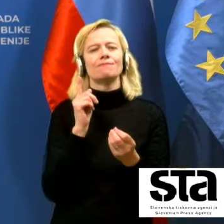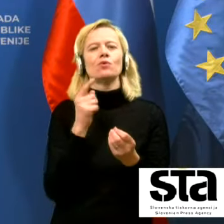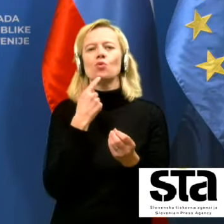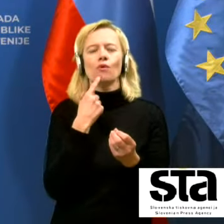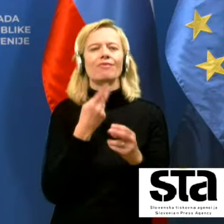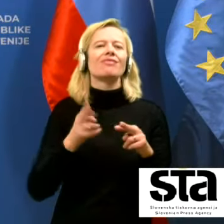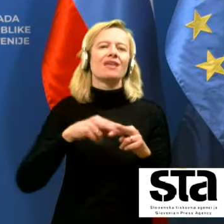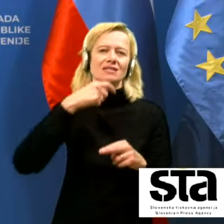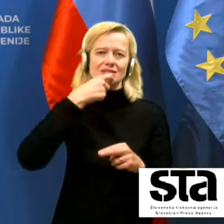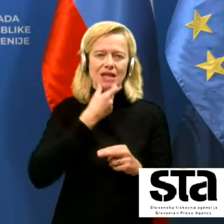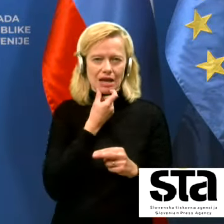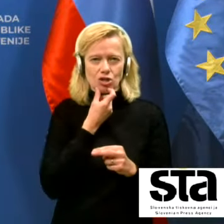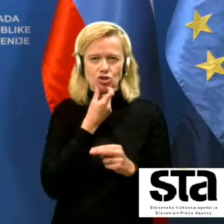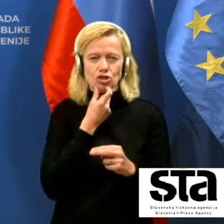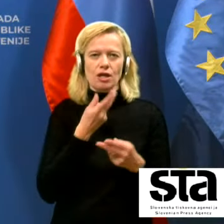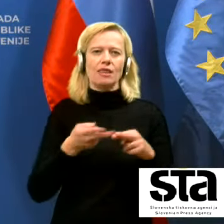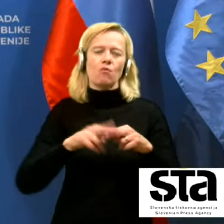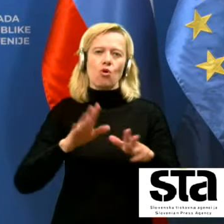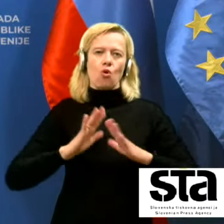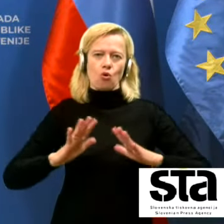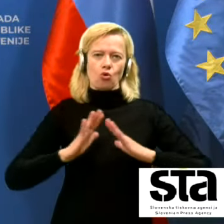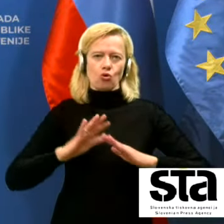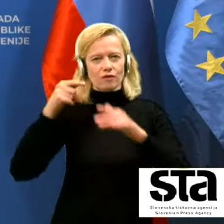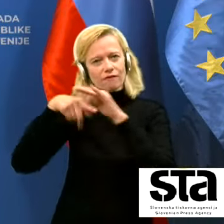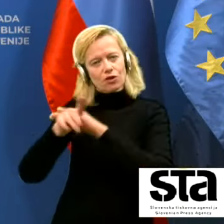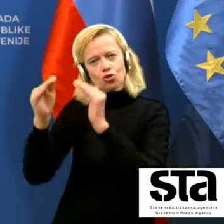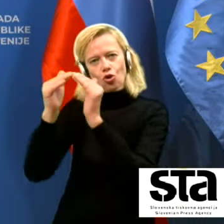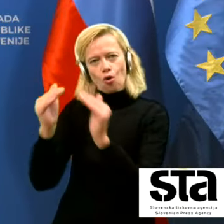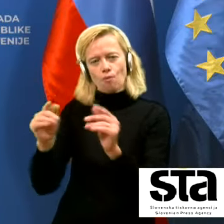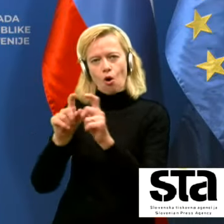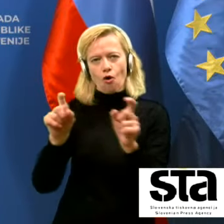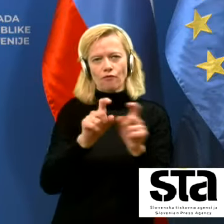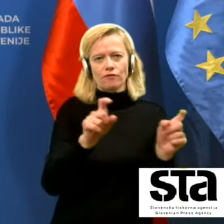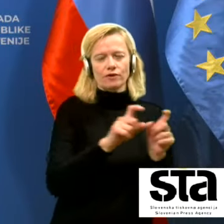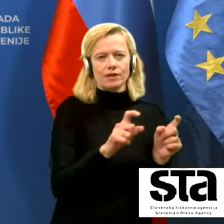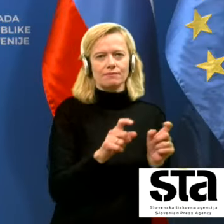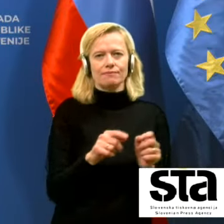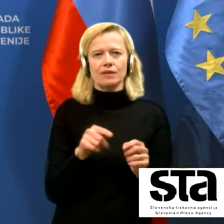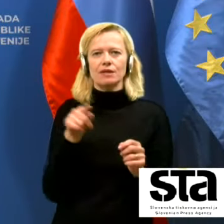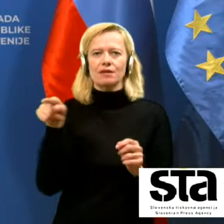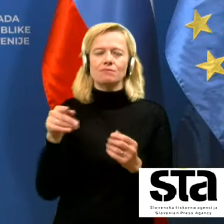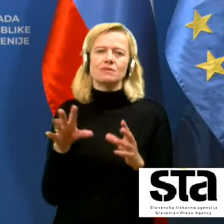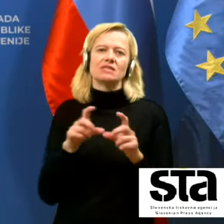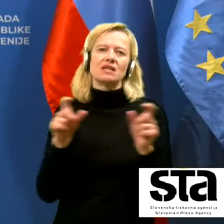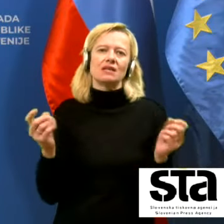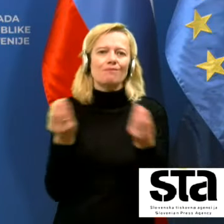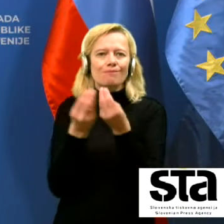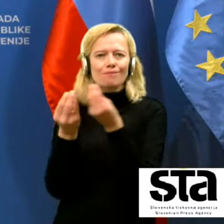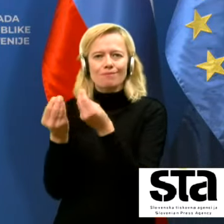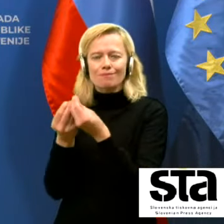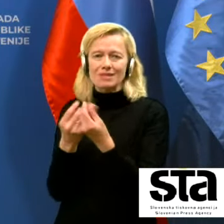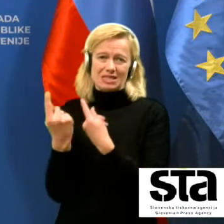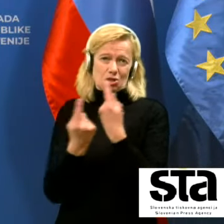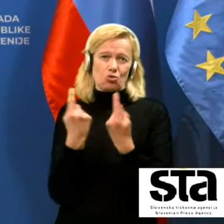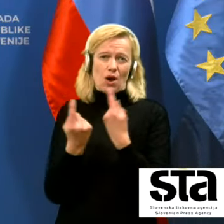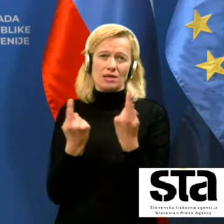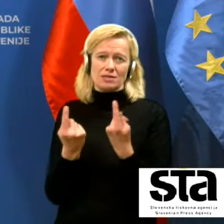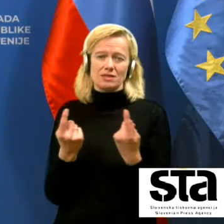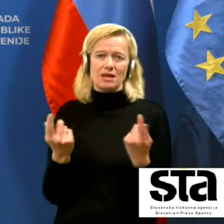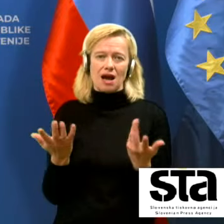najbolj ogroženi, predvsem v domovih, kjer je tudi zaradi prenatrpanosti situacija takšna, kot je danes